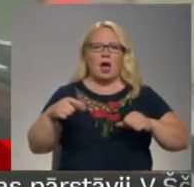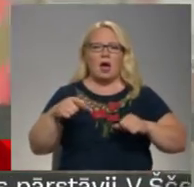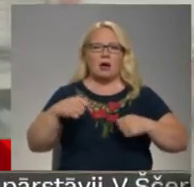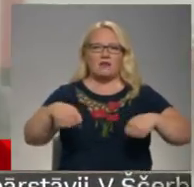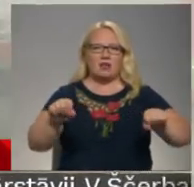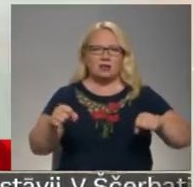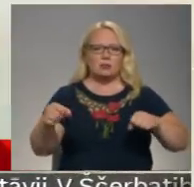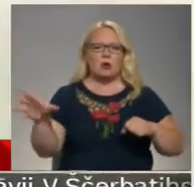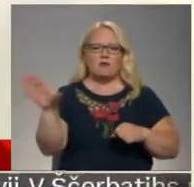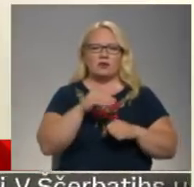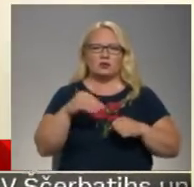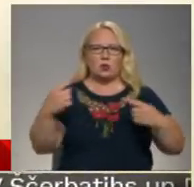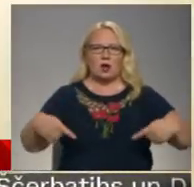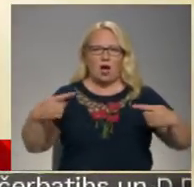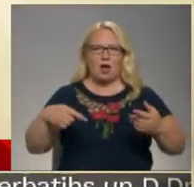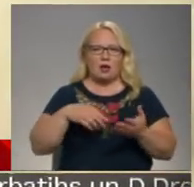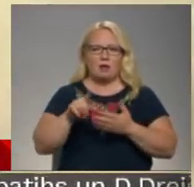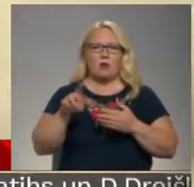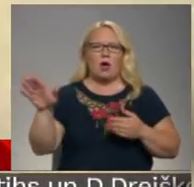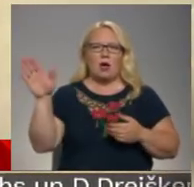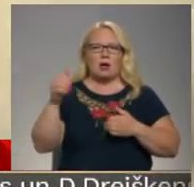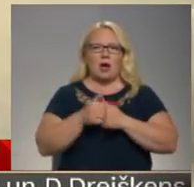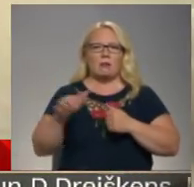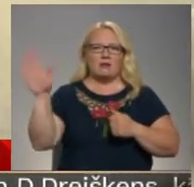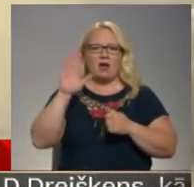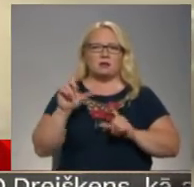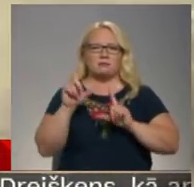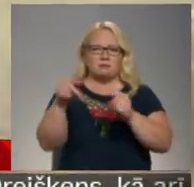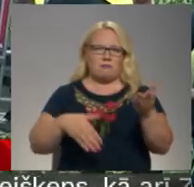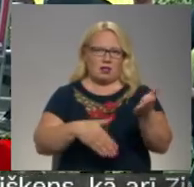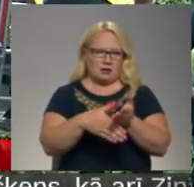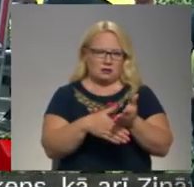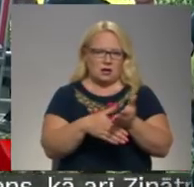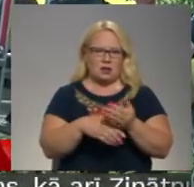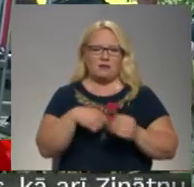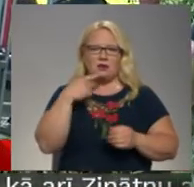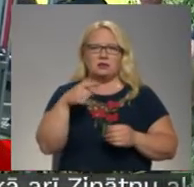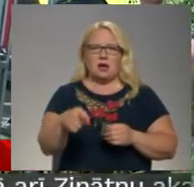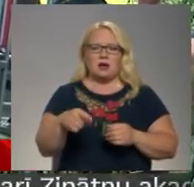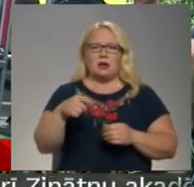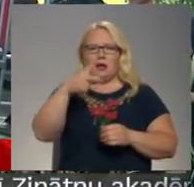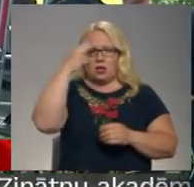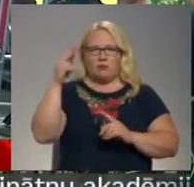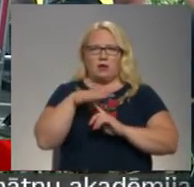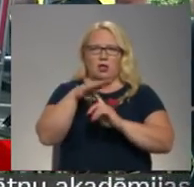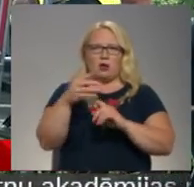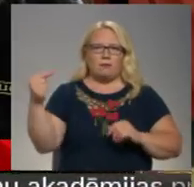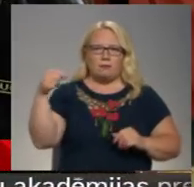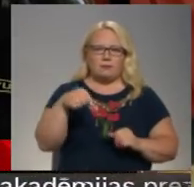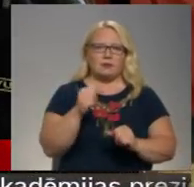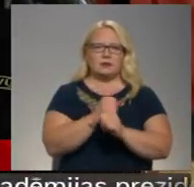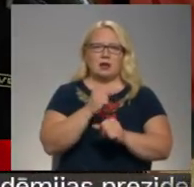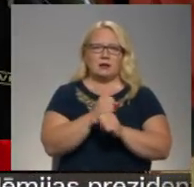vienu visur gājai, labēno kaimi vēl sieradās palīkā. Arī uz šo uguns grēku ir ceļā lietuvieša helikopteris. No rīta